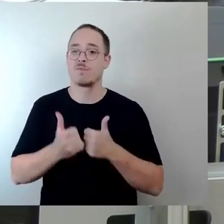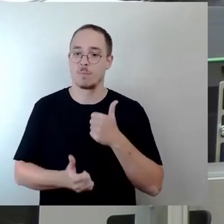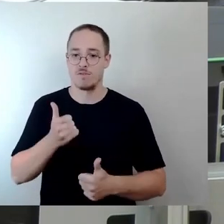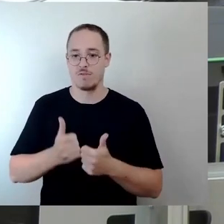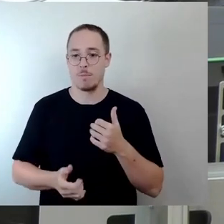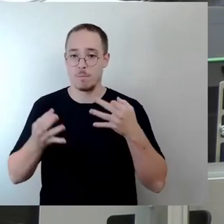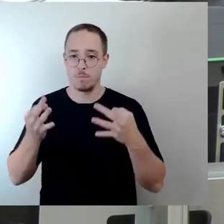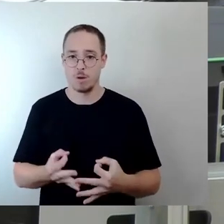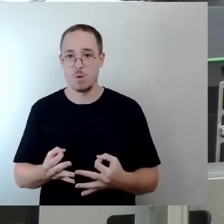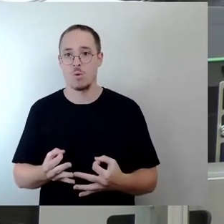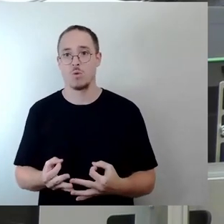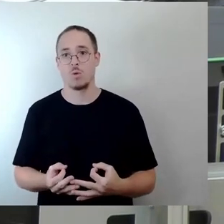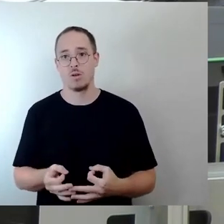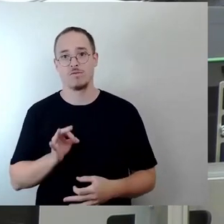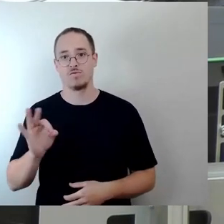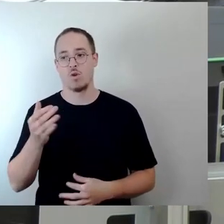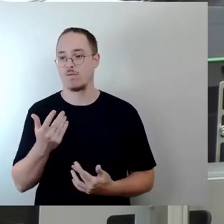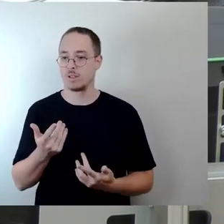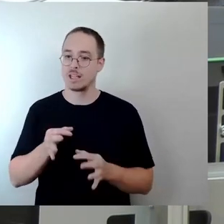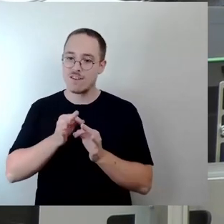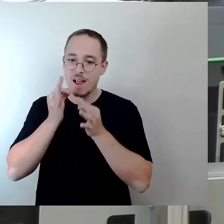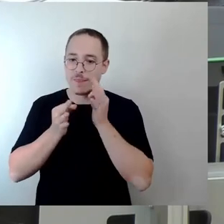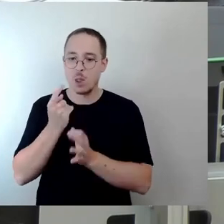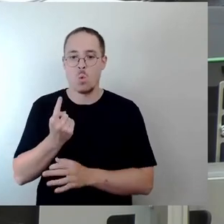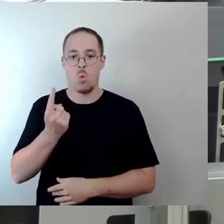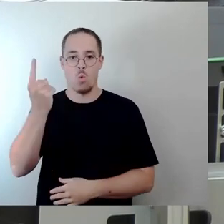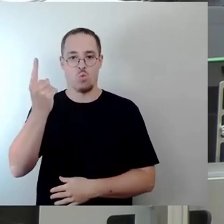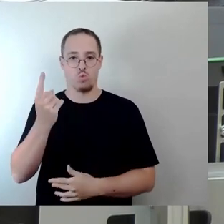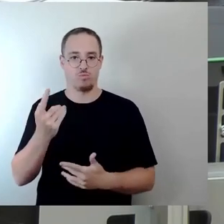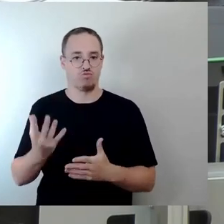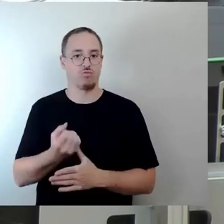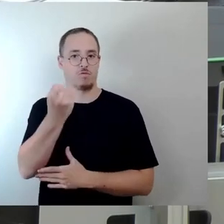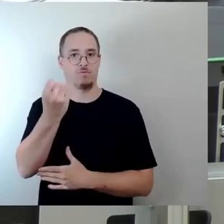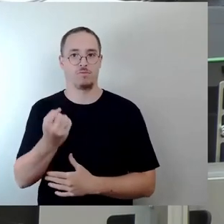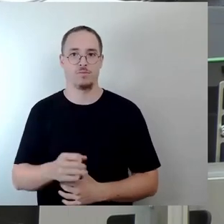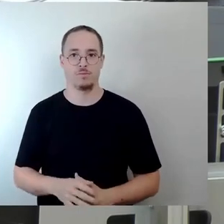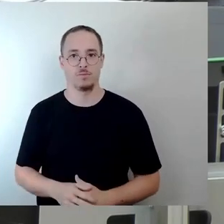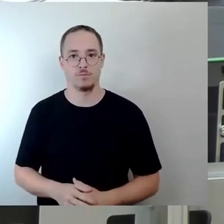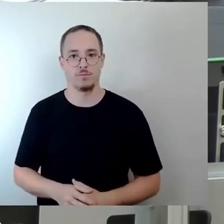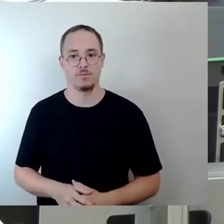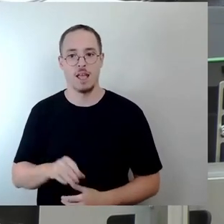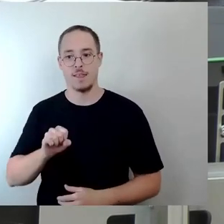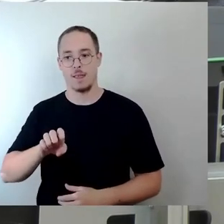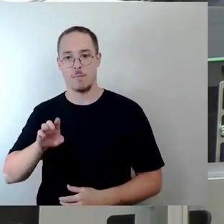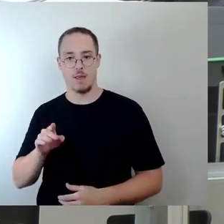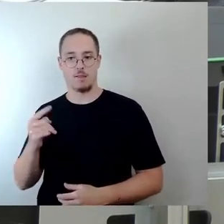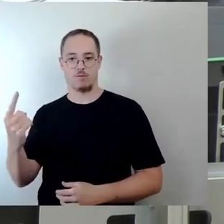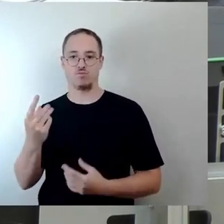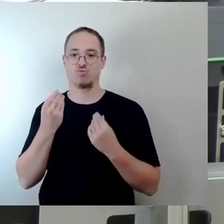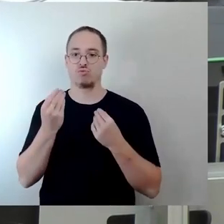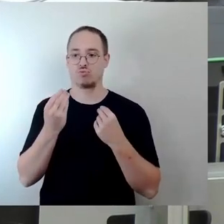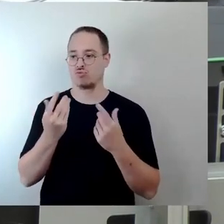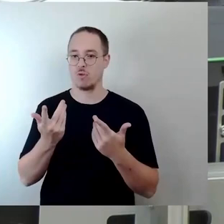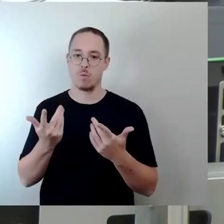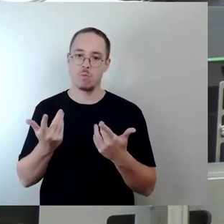werden wird. Denn das kann man der SEB schon unterstellen. Die SEB baut aus meiner Sicht oft sehr hochwertige Gebäude und es ist, glaube ich, schon dem